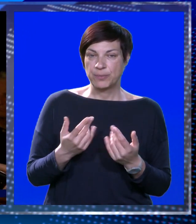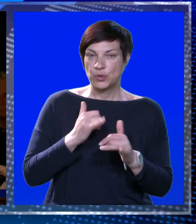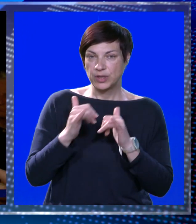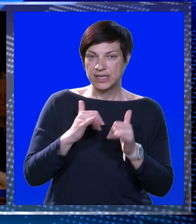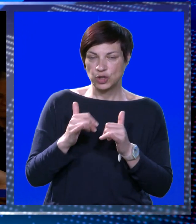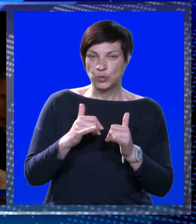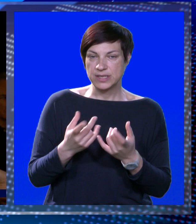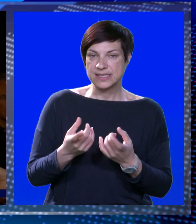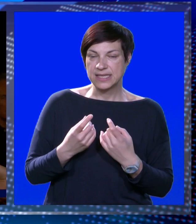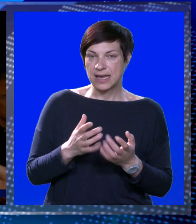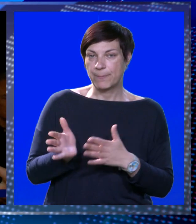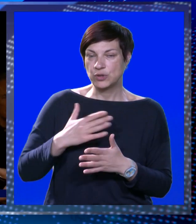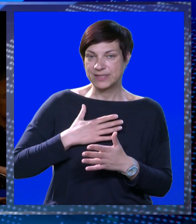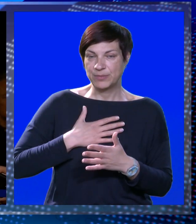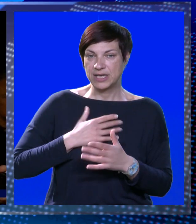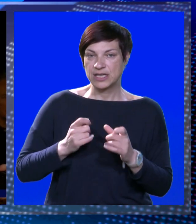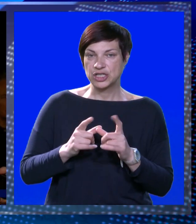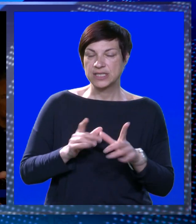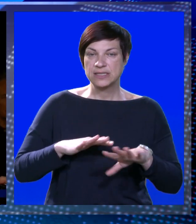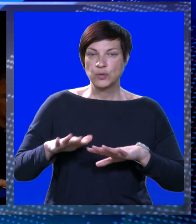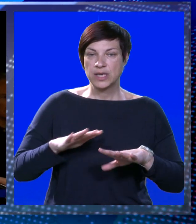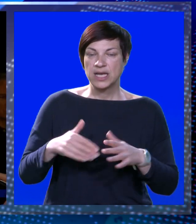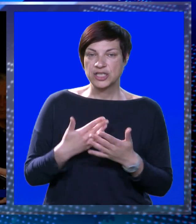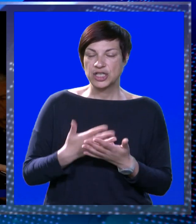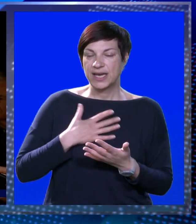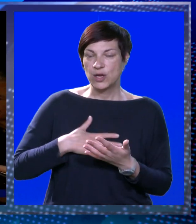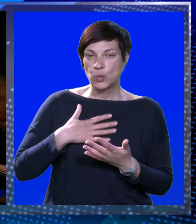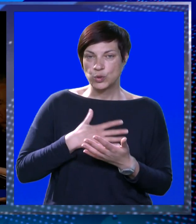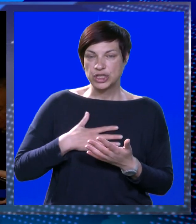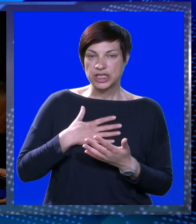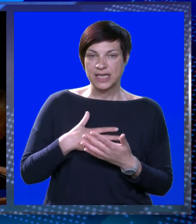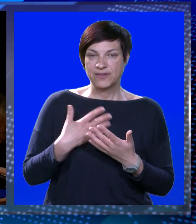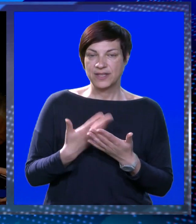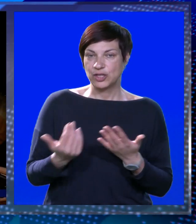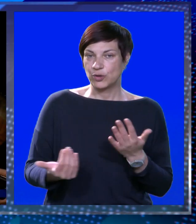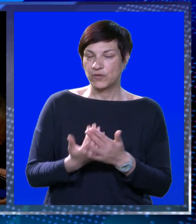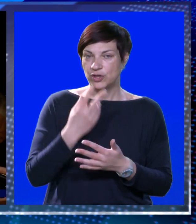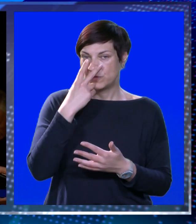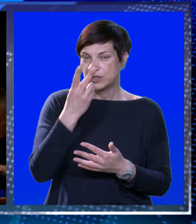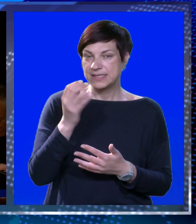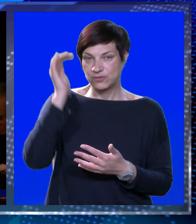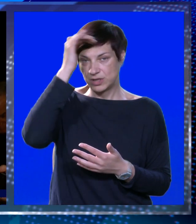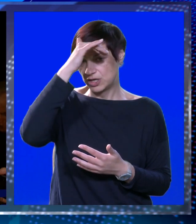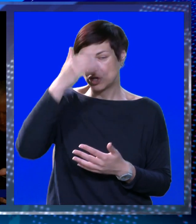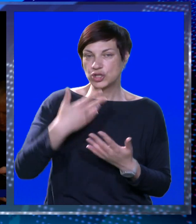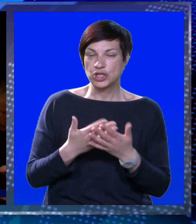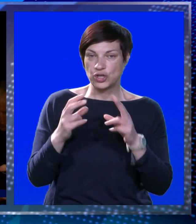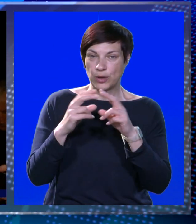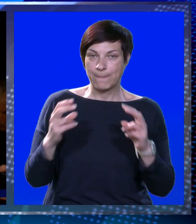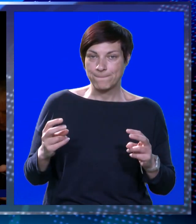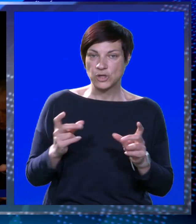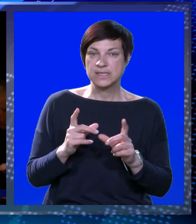brojni posjetiteli, ali posebno naši sugrađani, uživati u ovoj novoj vizuri, noćnoj